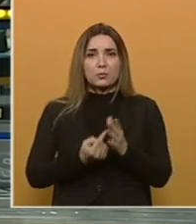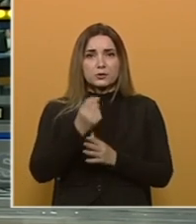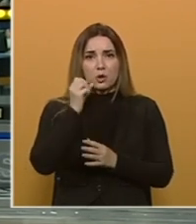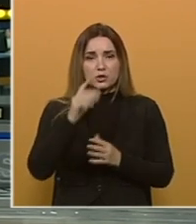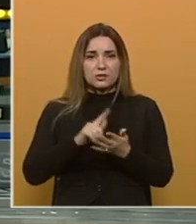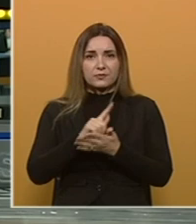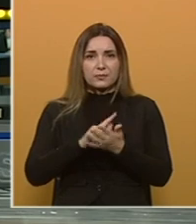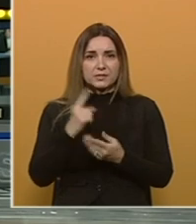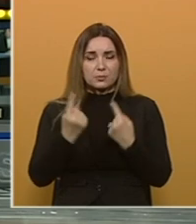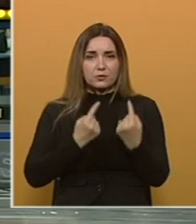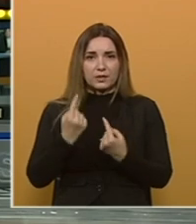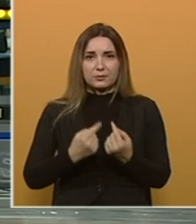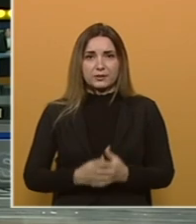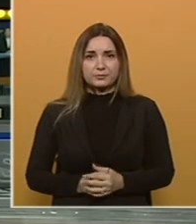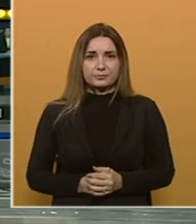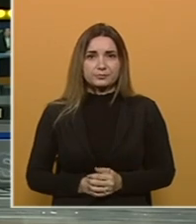lošim vremenskim uvjetima.